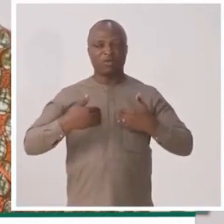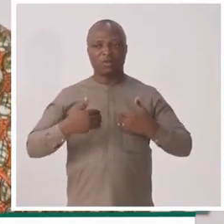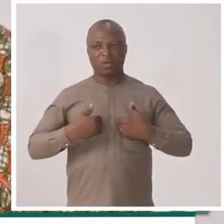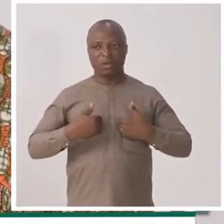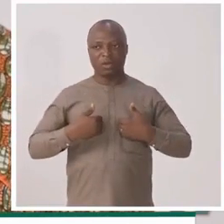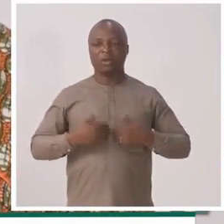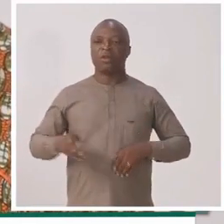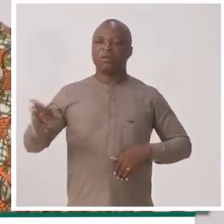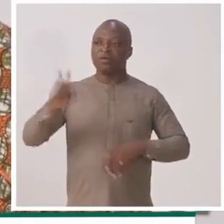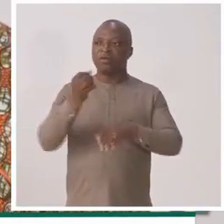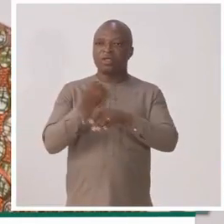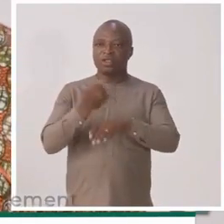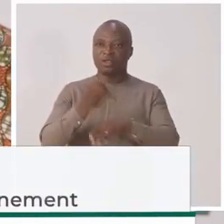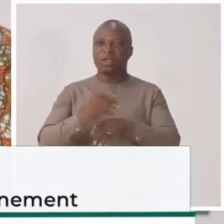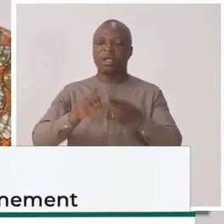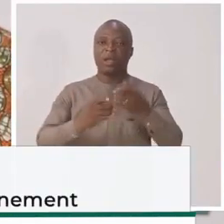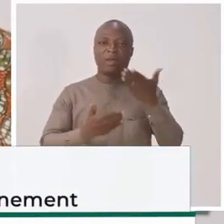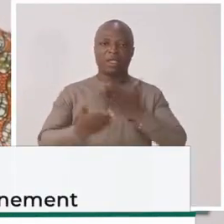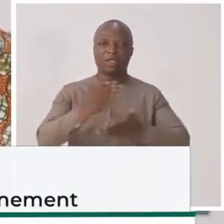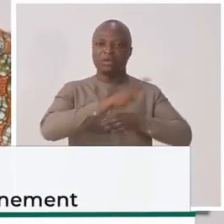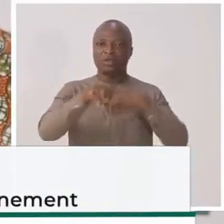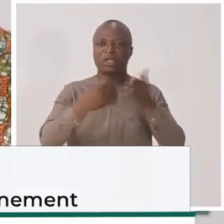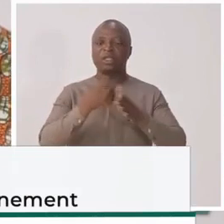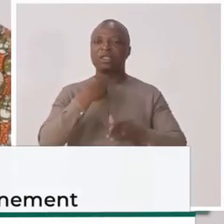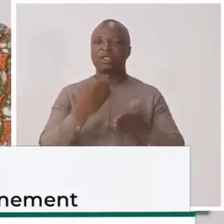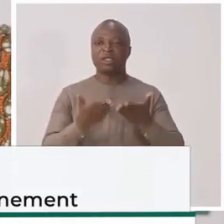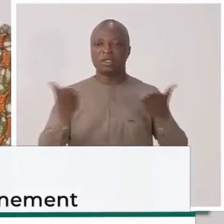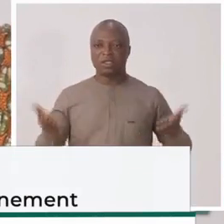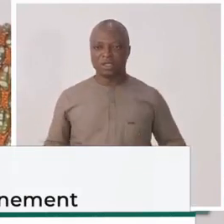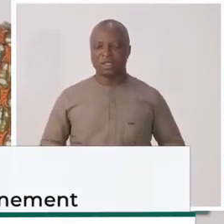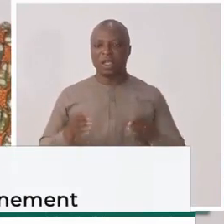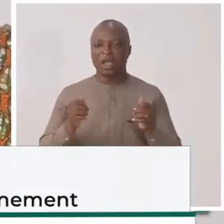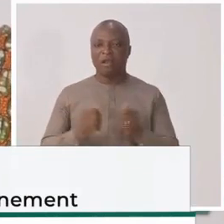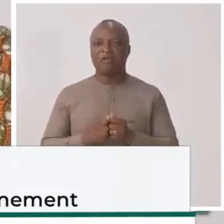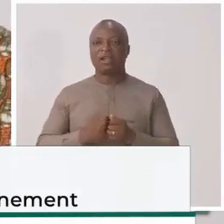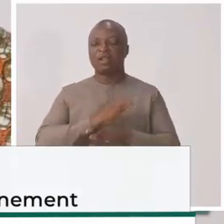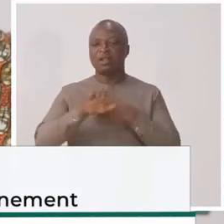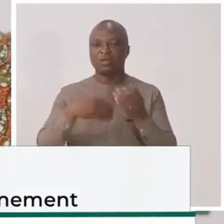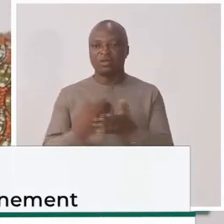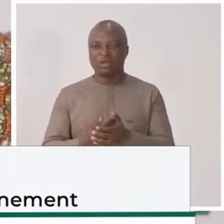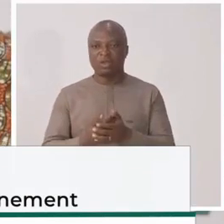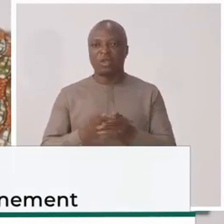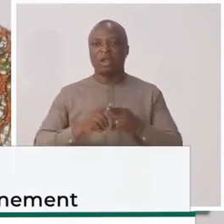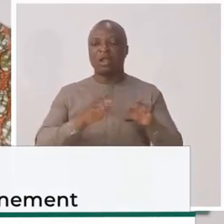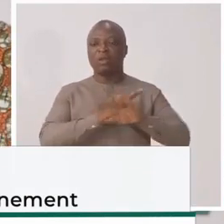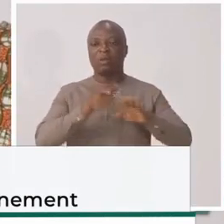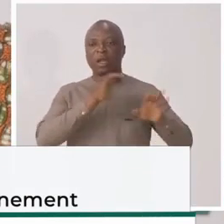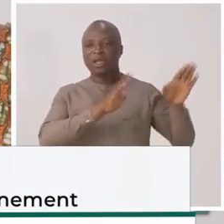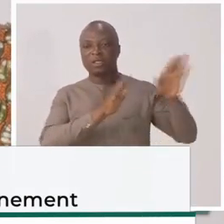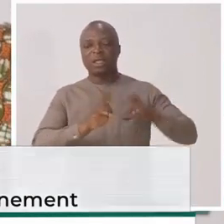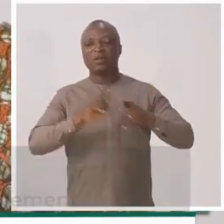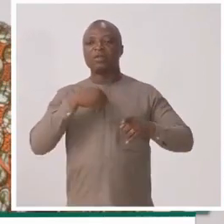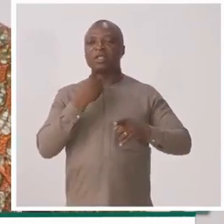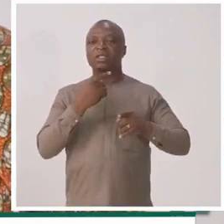que nous avons eus. Vous exhortez à partager tout ce qui a pu être dit ici avec nos compatriotes, à ne pas